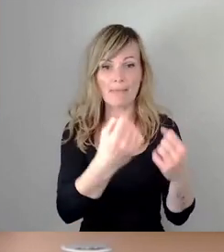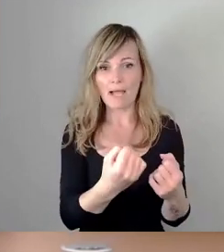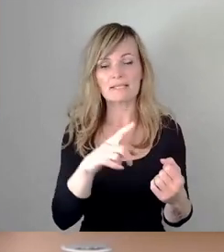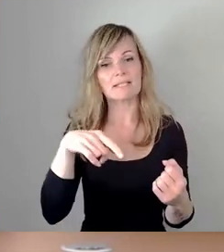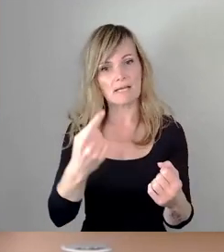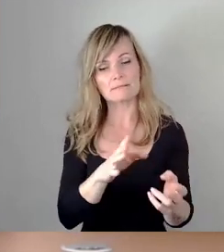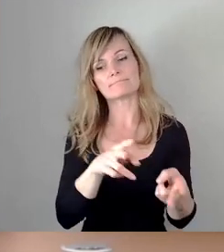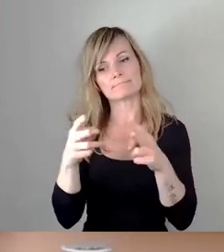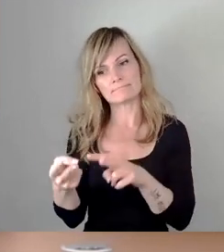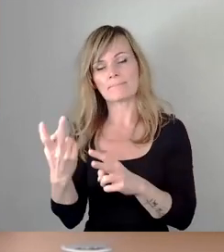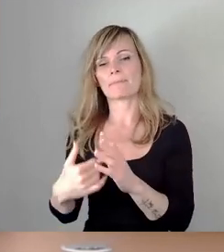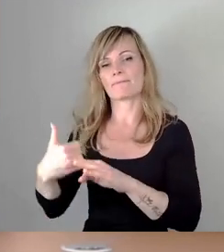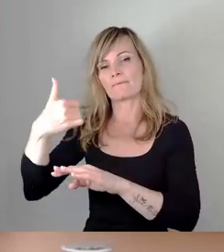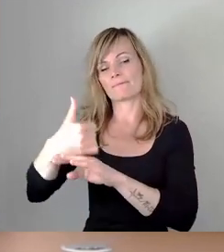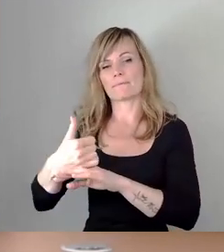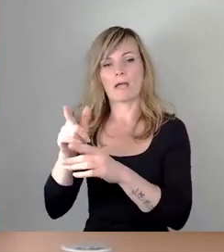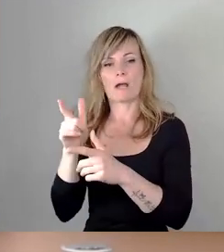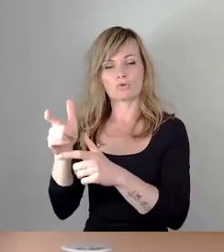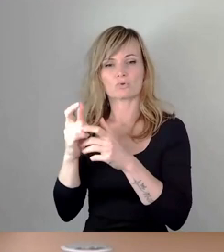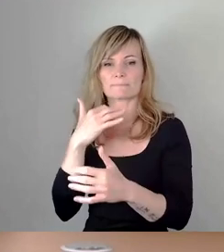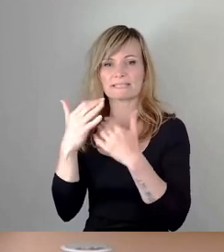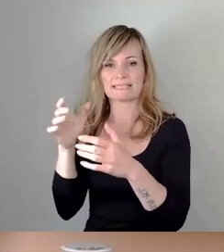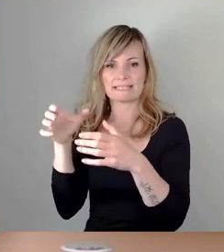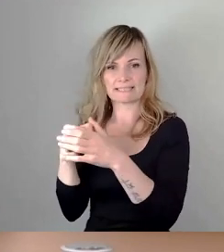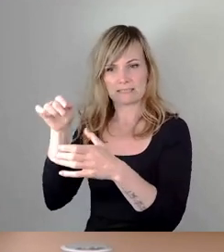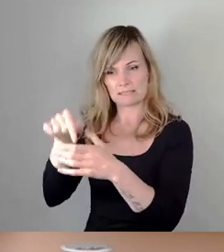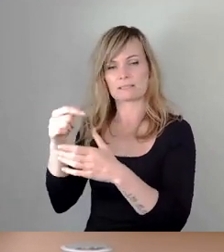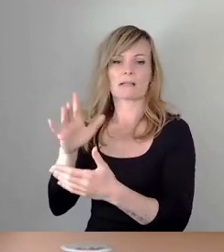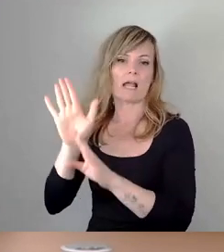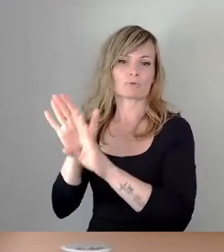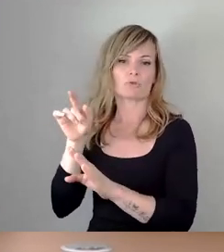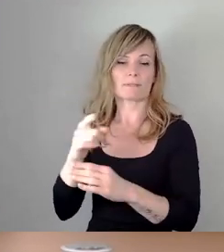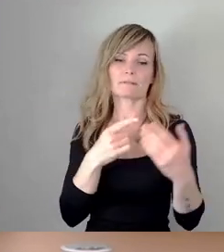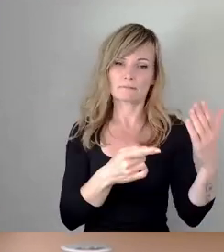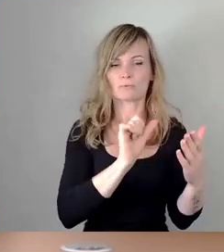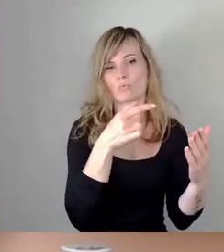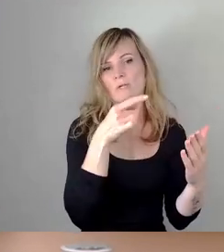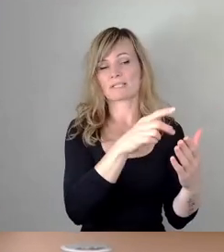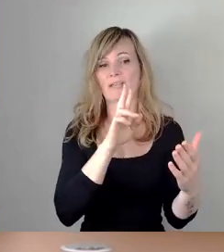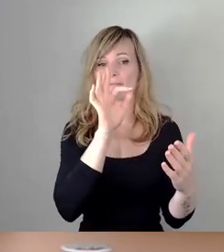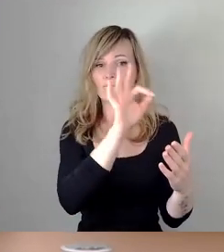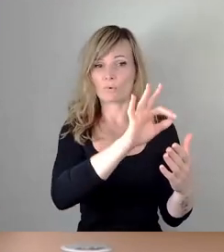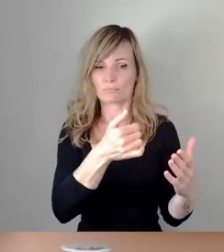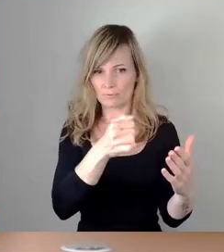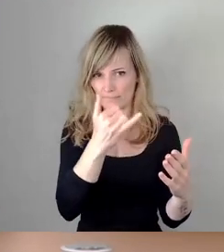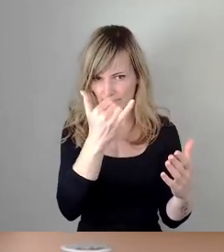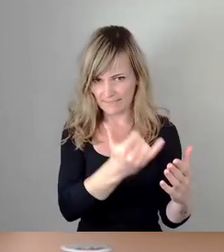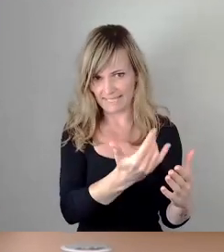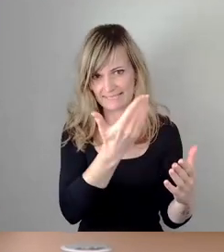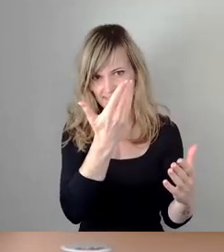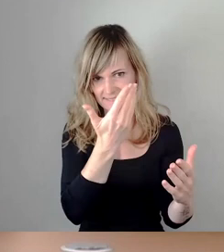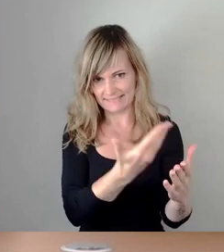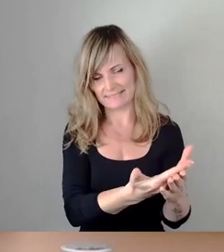federführenden Ausschussbericht abstimmen lassen. Deswegen zunächst erst einmal, wer dem Ersetzungsantrag